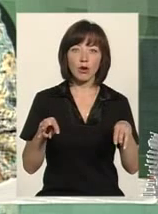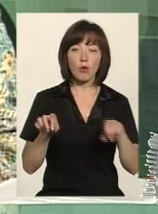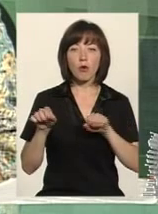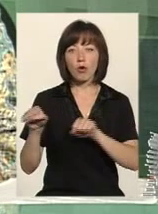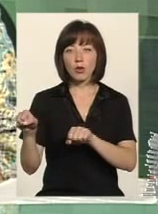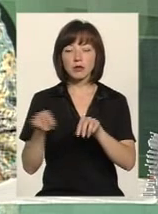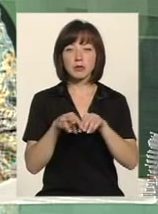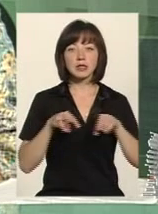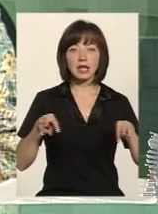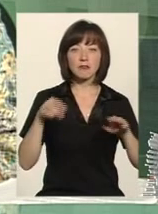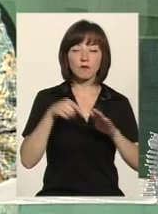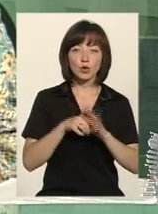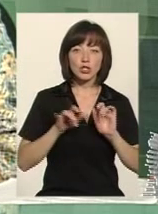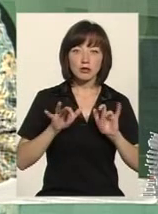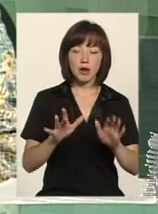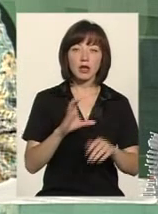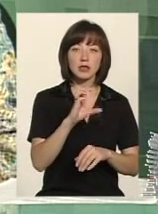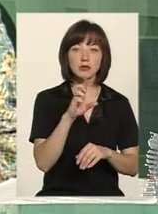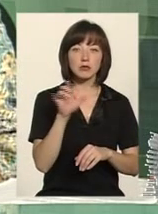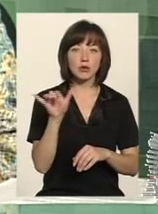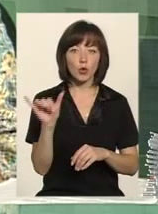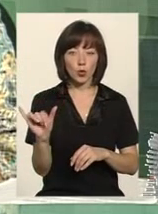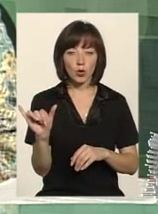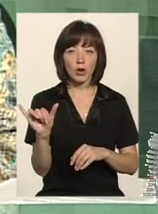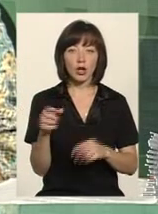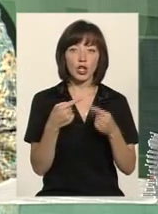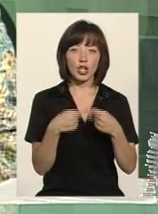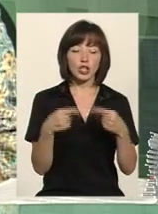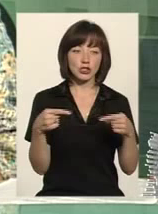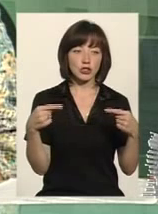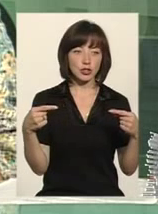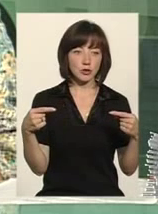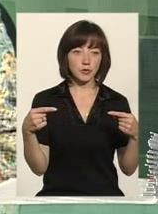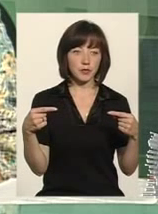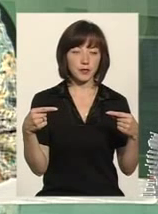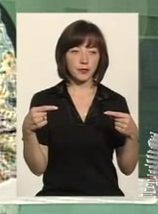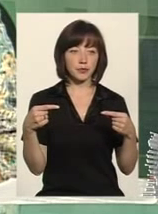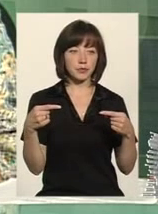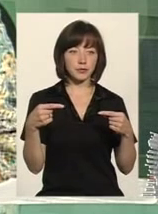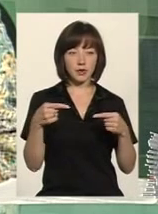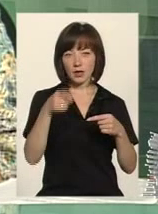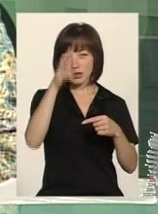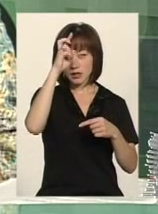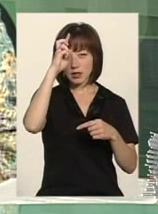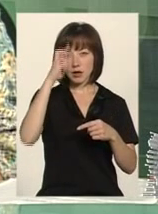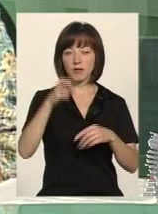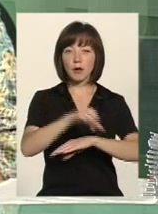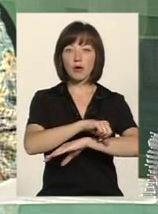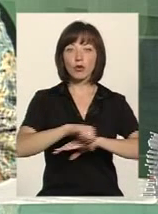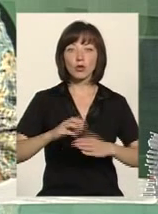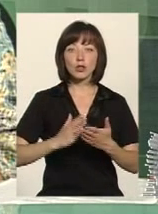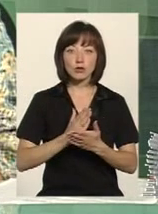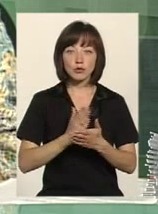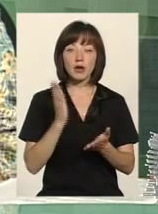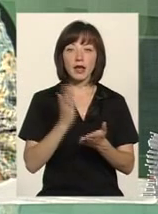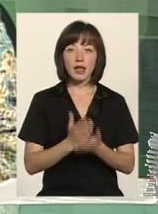оборони, Міністерство внутрішніх справ, Служба безпеки України, інші, державна прикордонна служба.